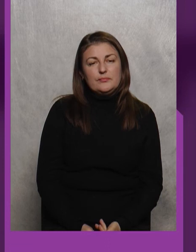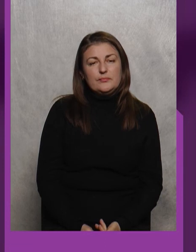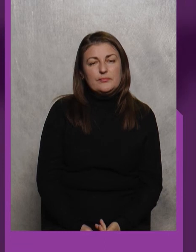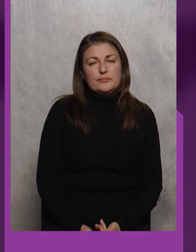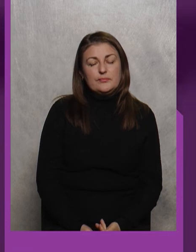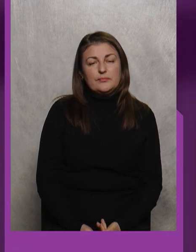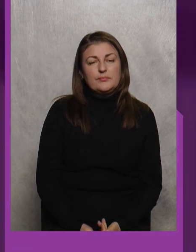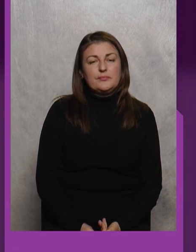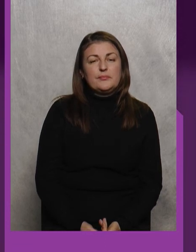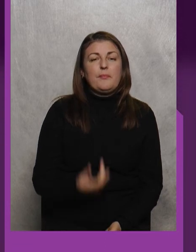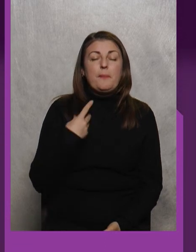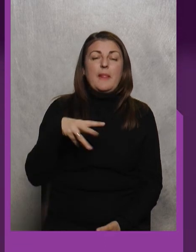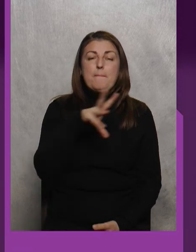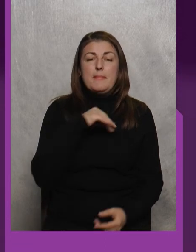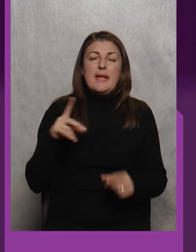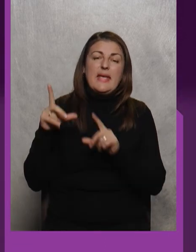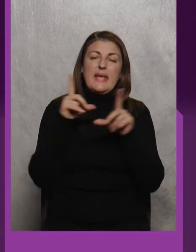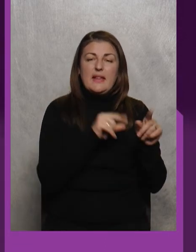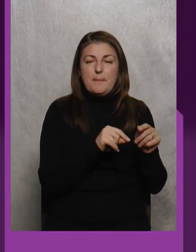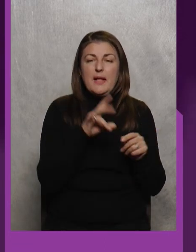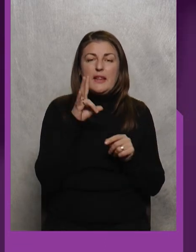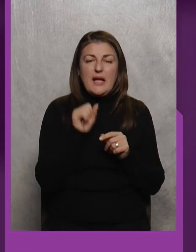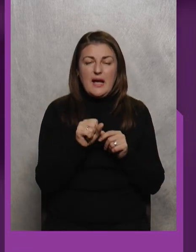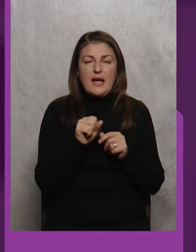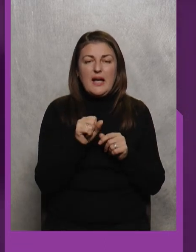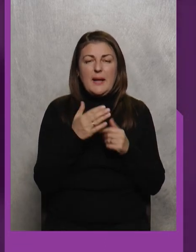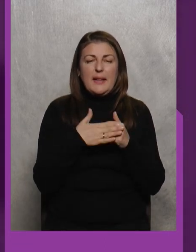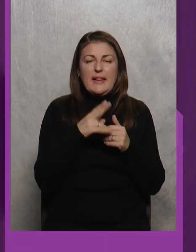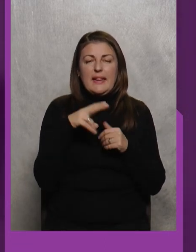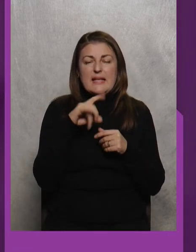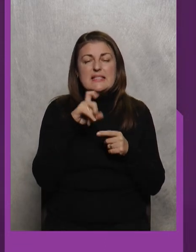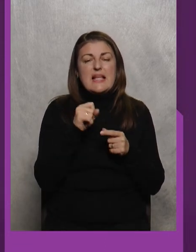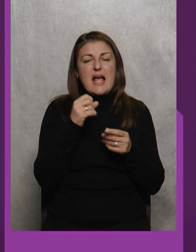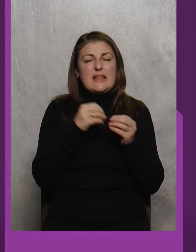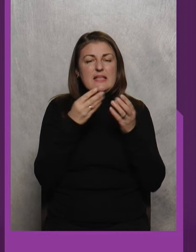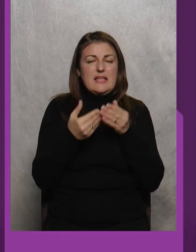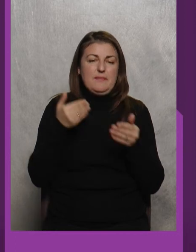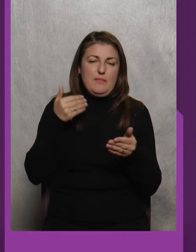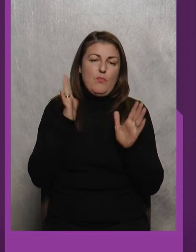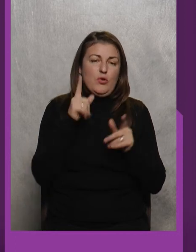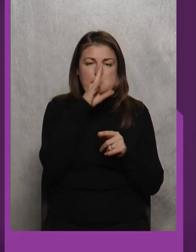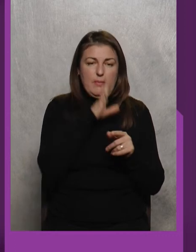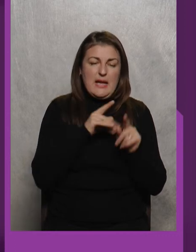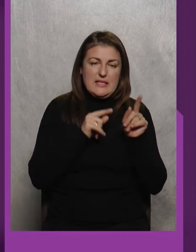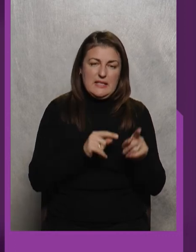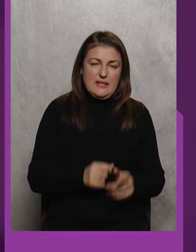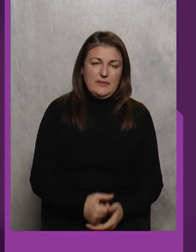Ми їдемо десь за 10 днів будемо в Бразилії